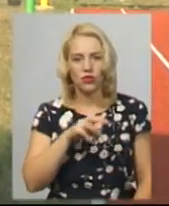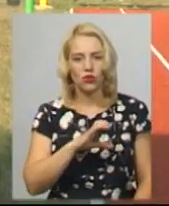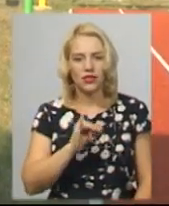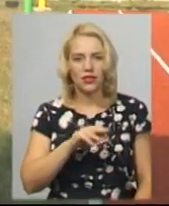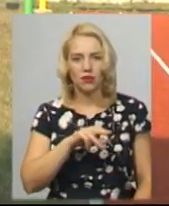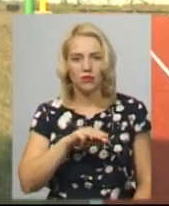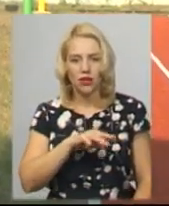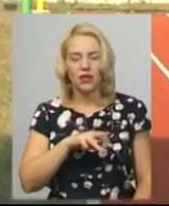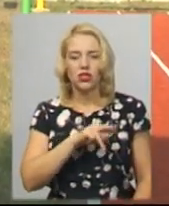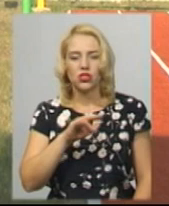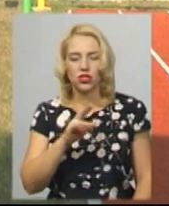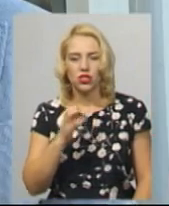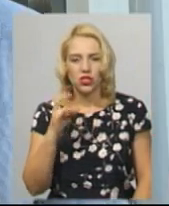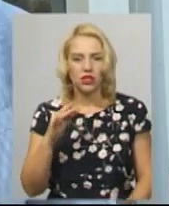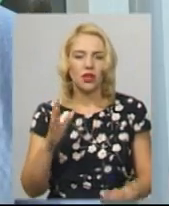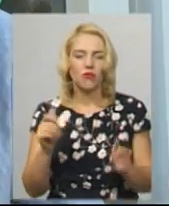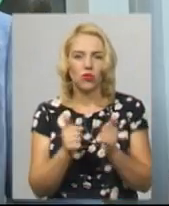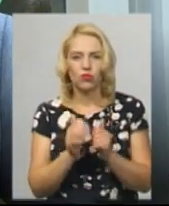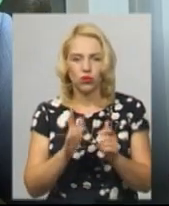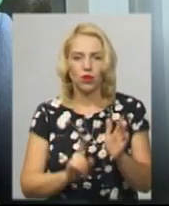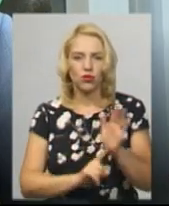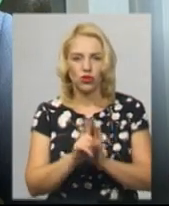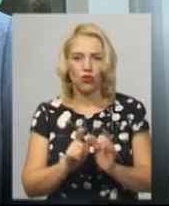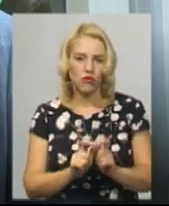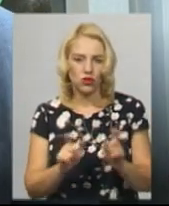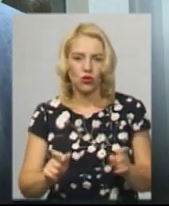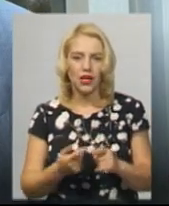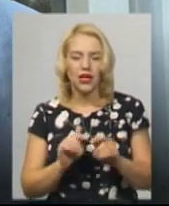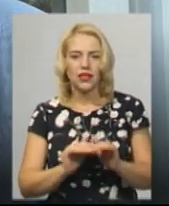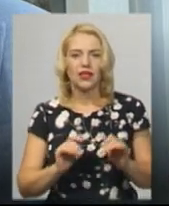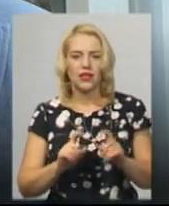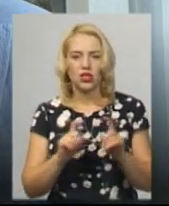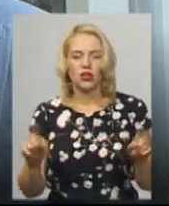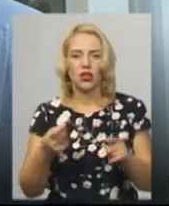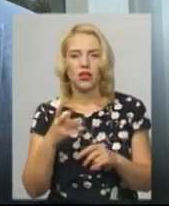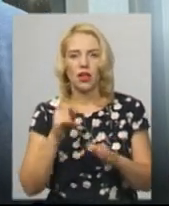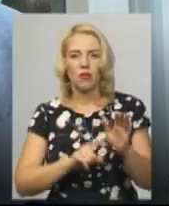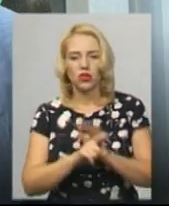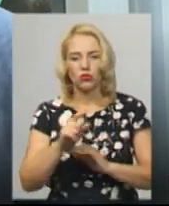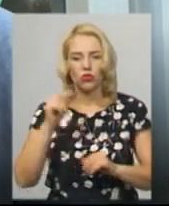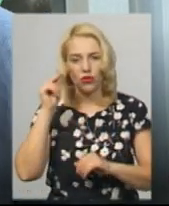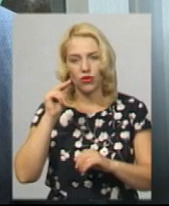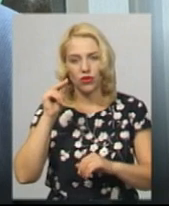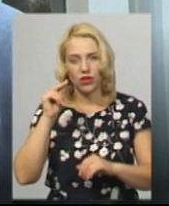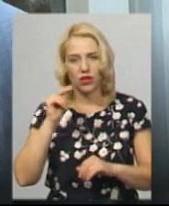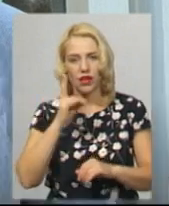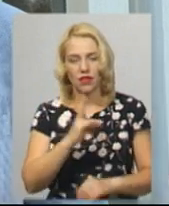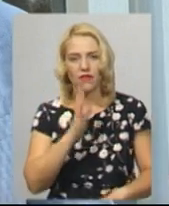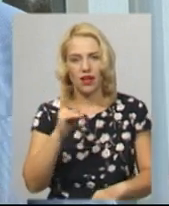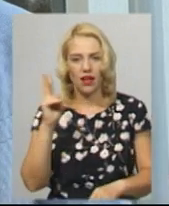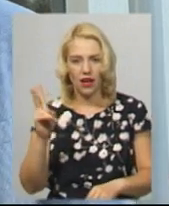Додає, поруч зведуть початкову школу. Фактично дитячий садочок, як частина на початку навчального виховного комплексу,